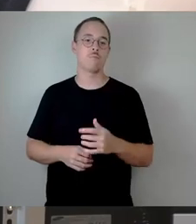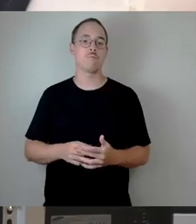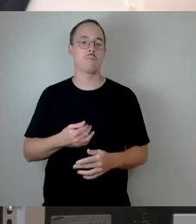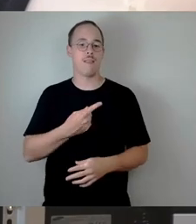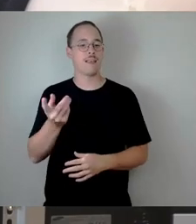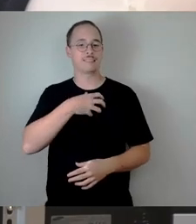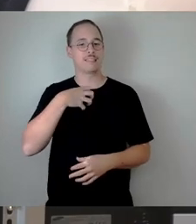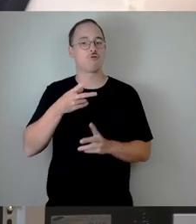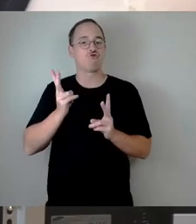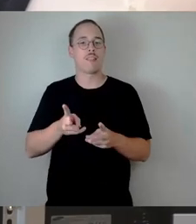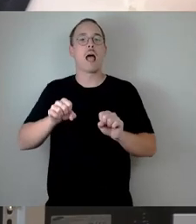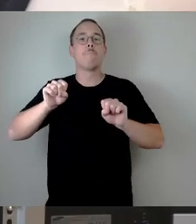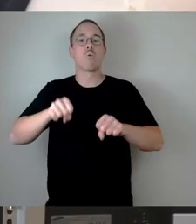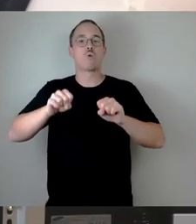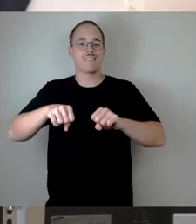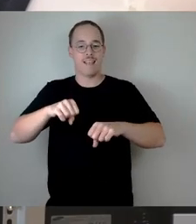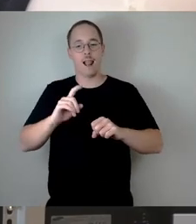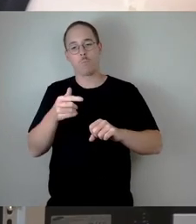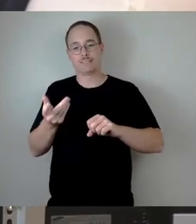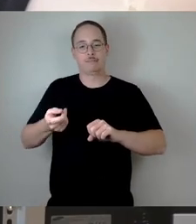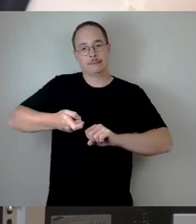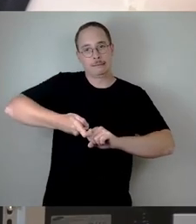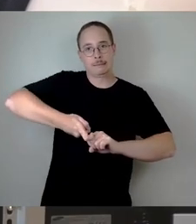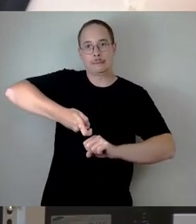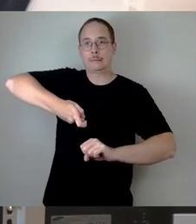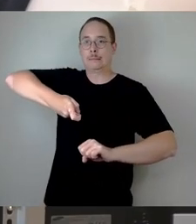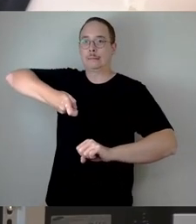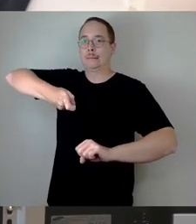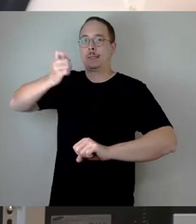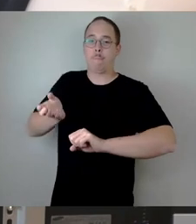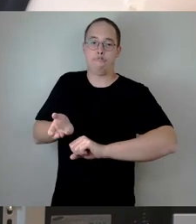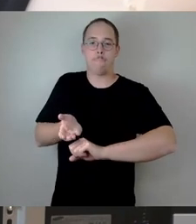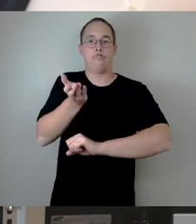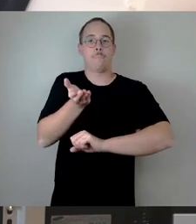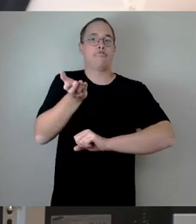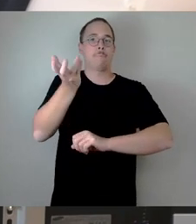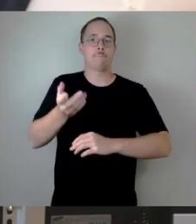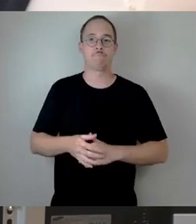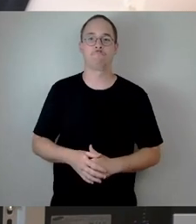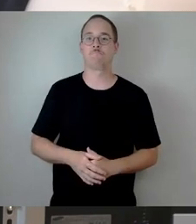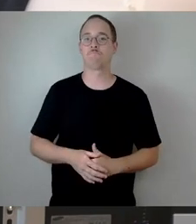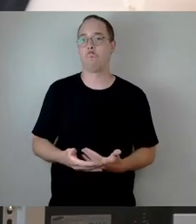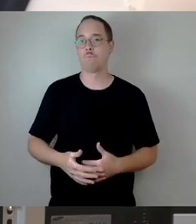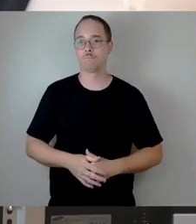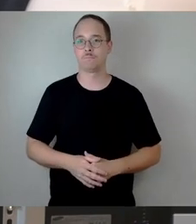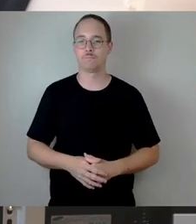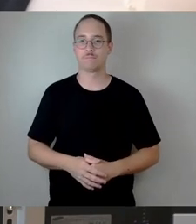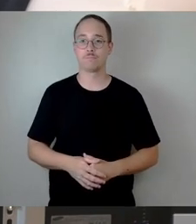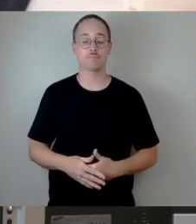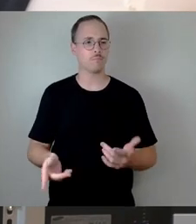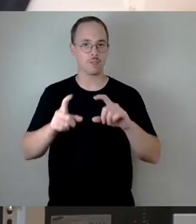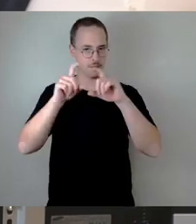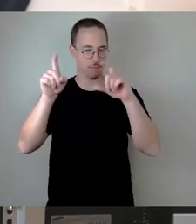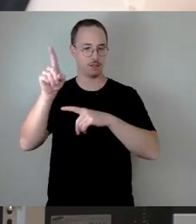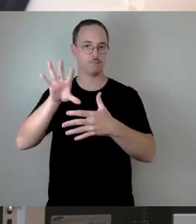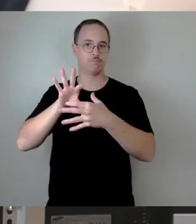Gerne mit der einen oder anderen Fraktion unter Ihnen. Zum Thema, es gibt für